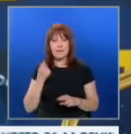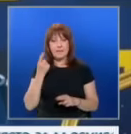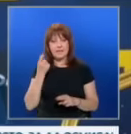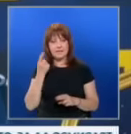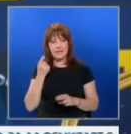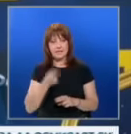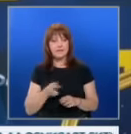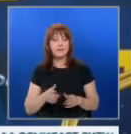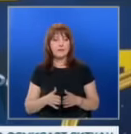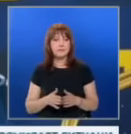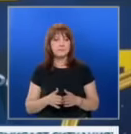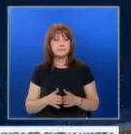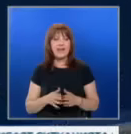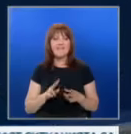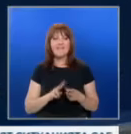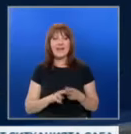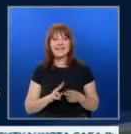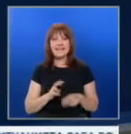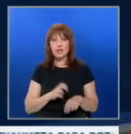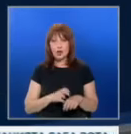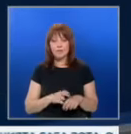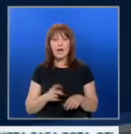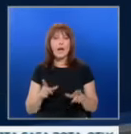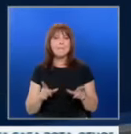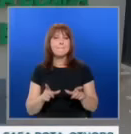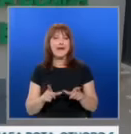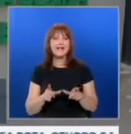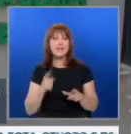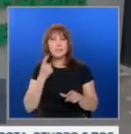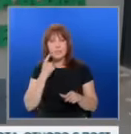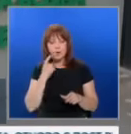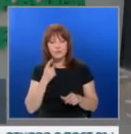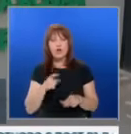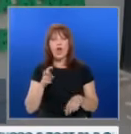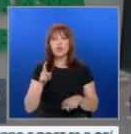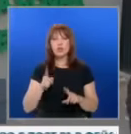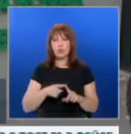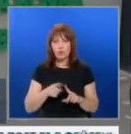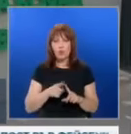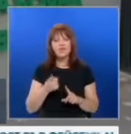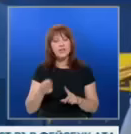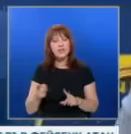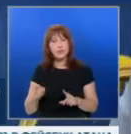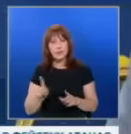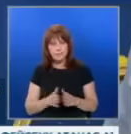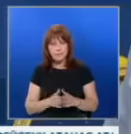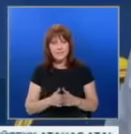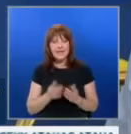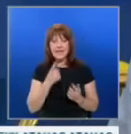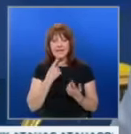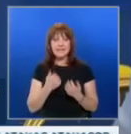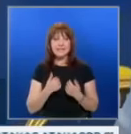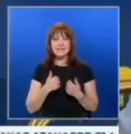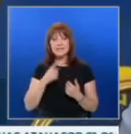са Никола Джугански, Валентин Добрев, Мартин Богдев, Станислав Тодоров, Георгий Днятов и Дон Кажева. Защото за нас